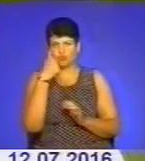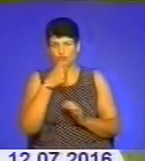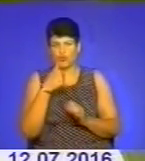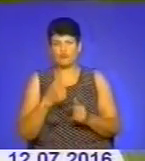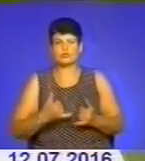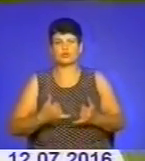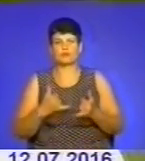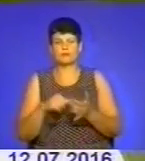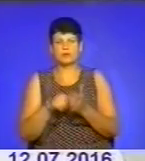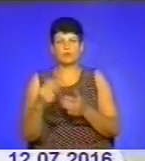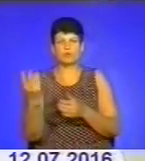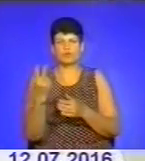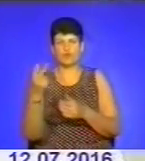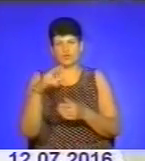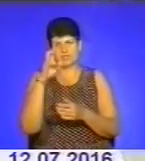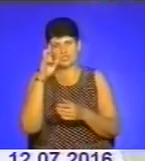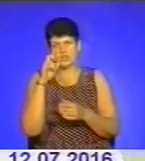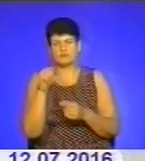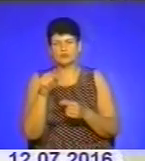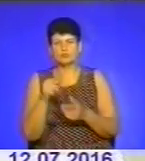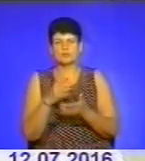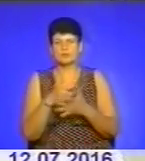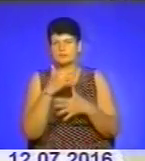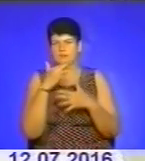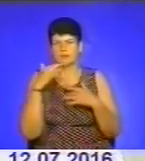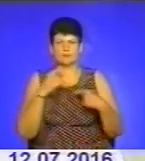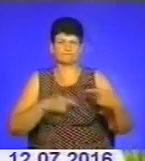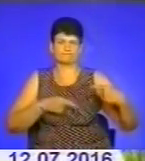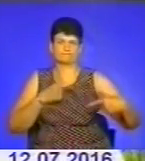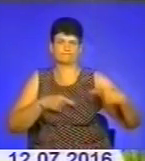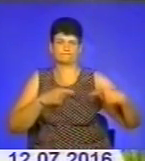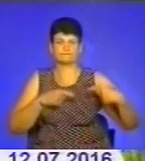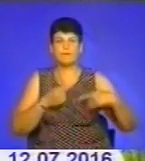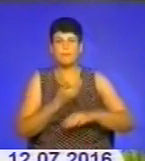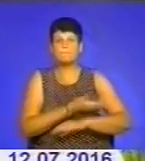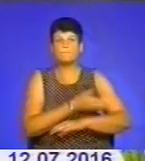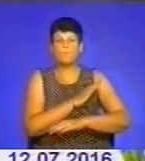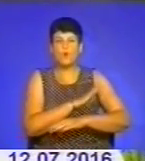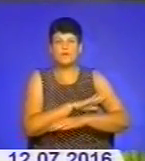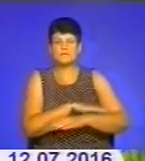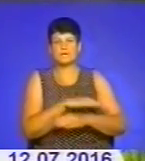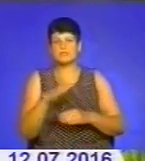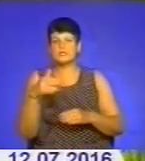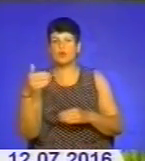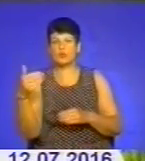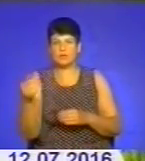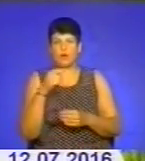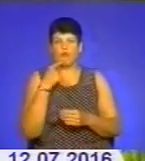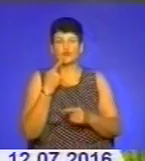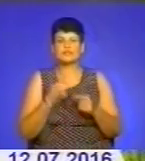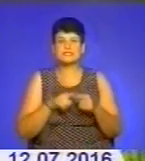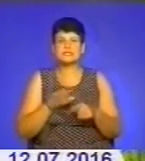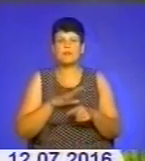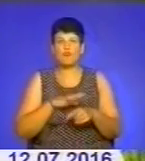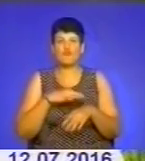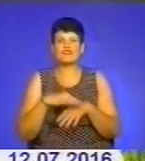держав. Навколо цих подій досі точаться бурхливі дискусії. Польська сторона наголошує на тому, що це був геноцид